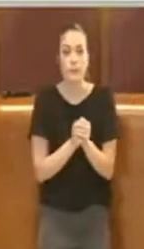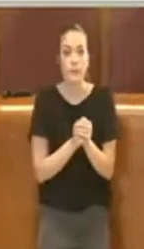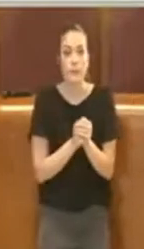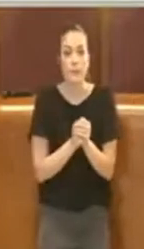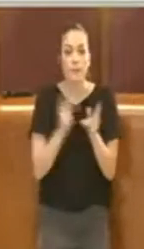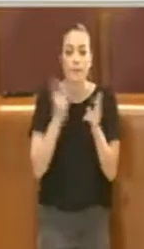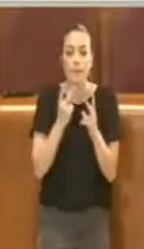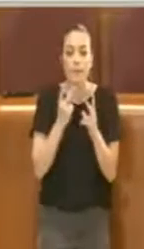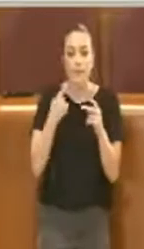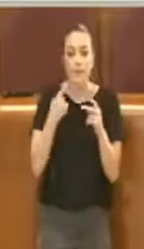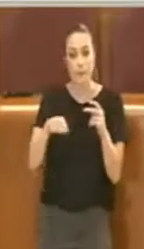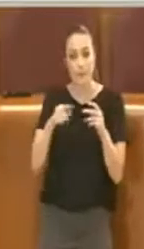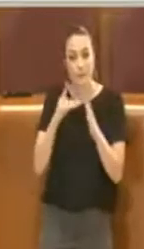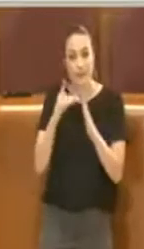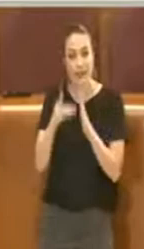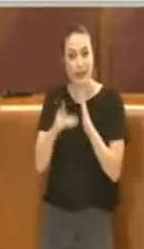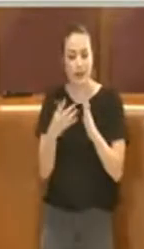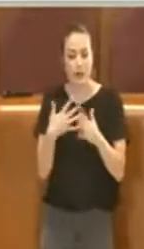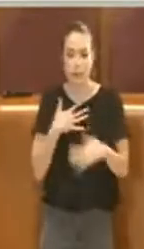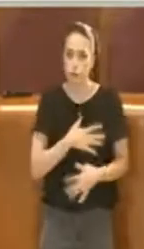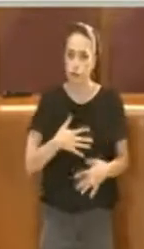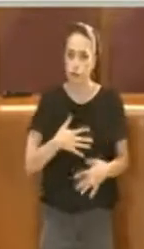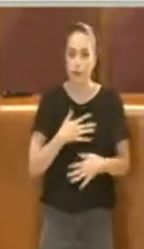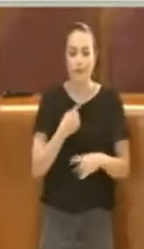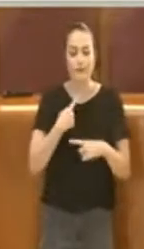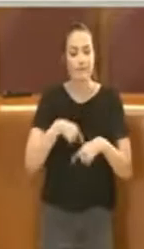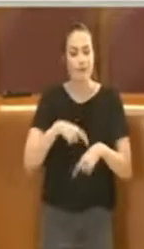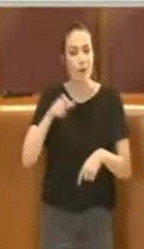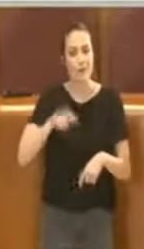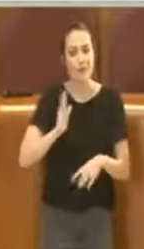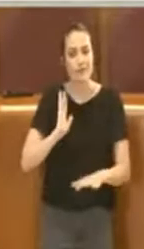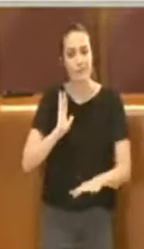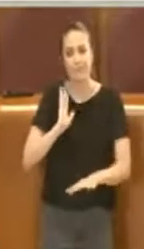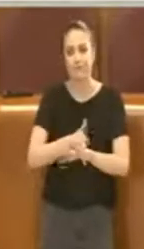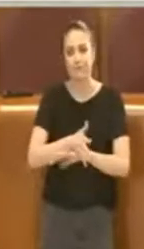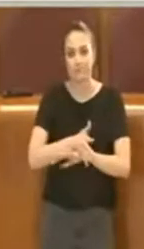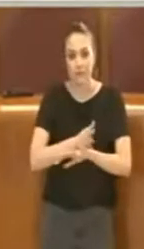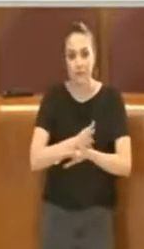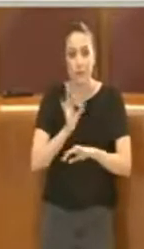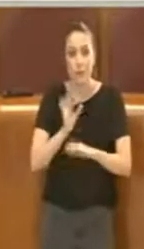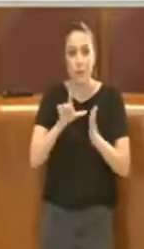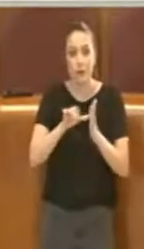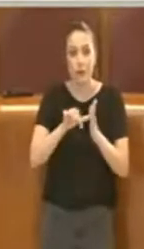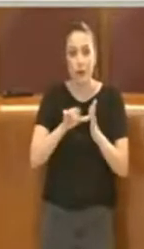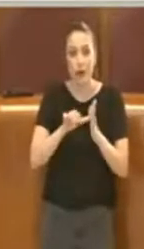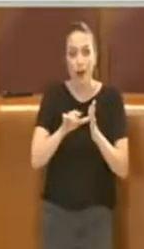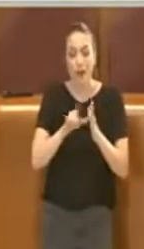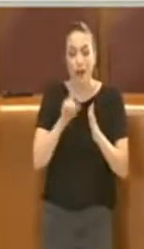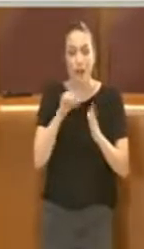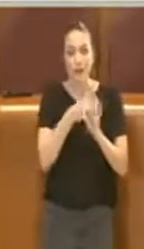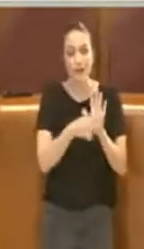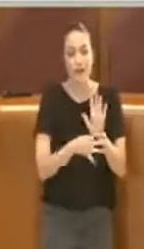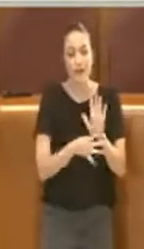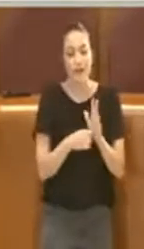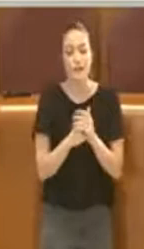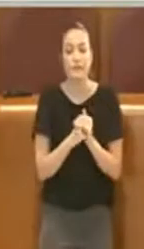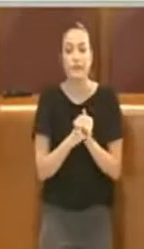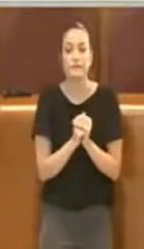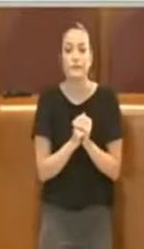però siamo dovuti intervenire sulla durata e sui criteri perché